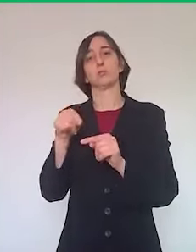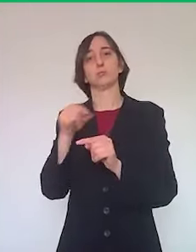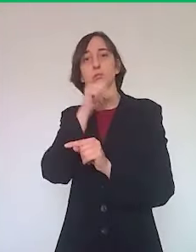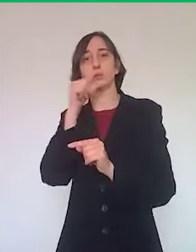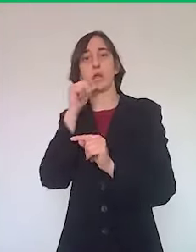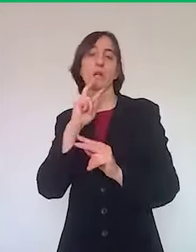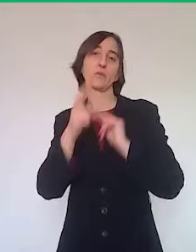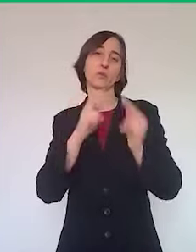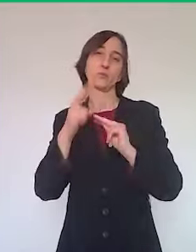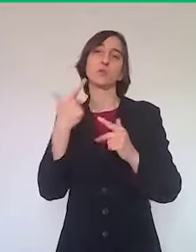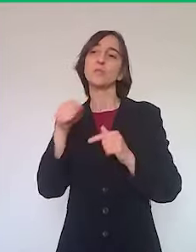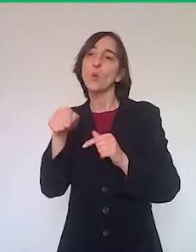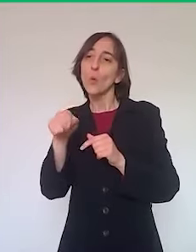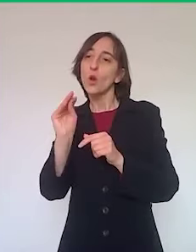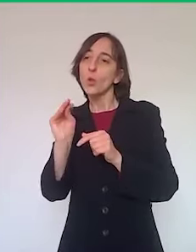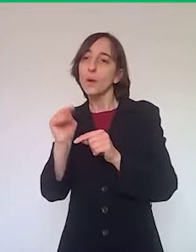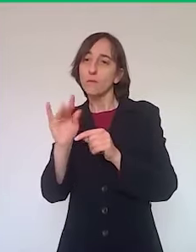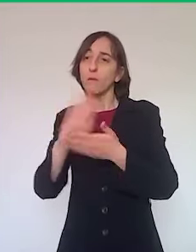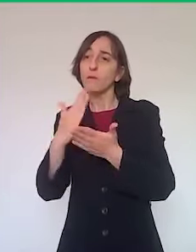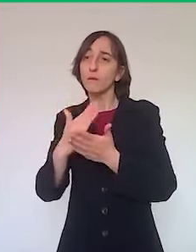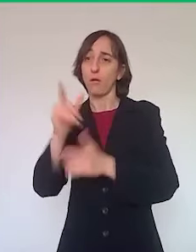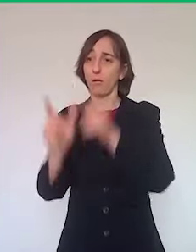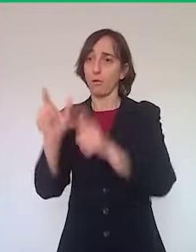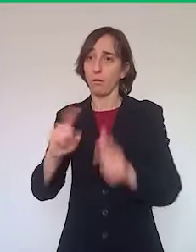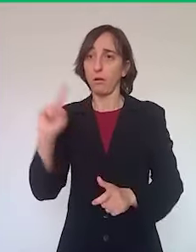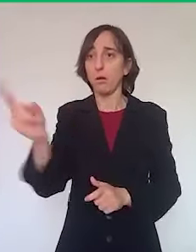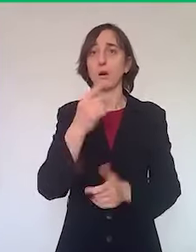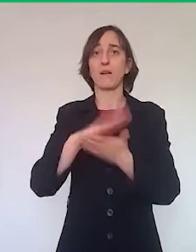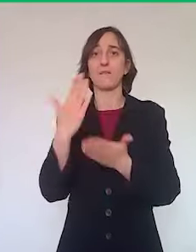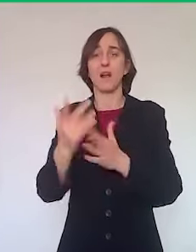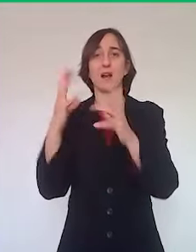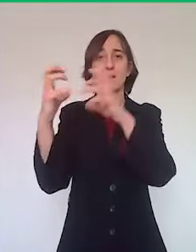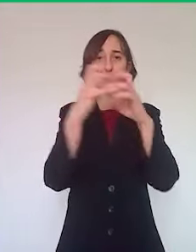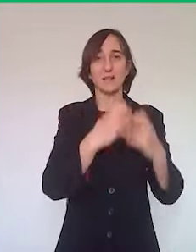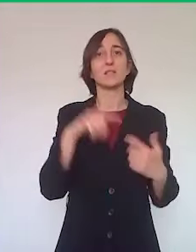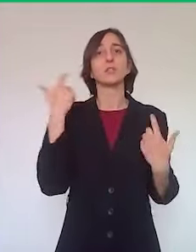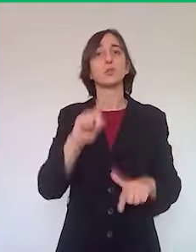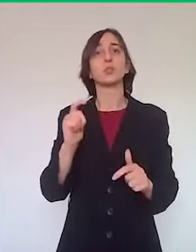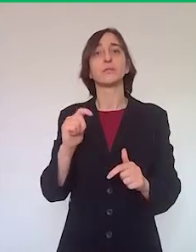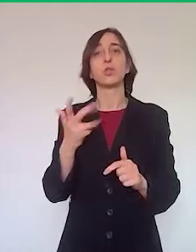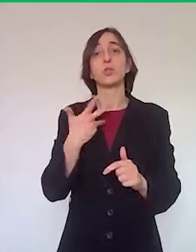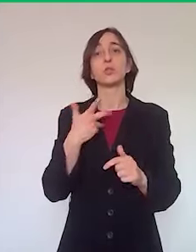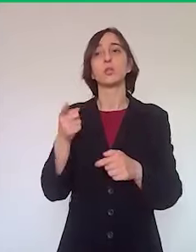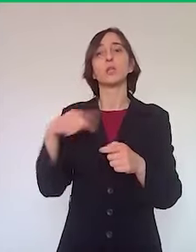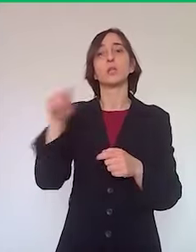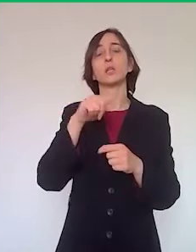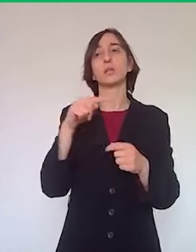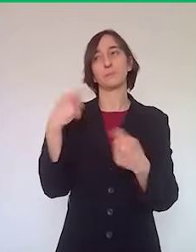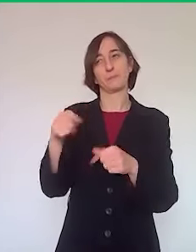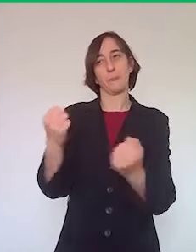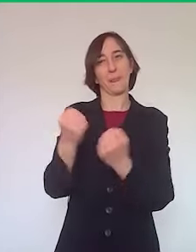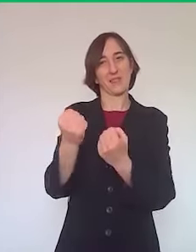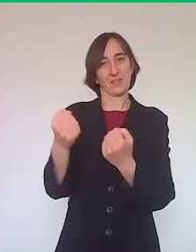centinaia di imprese, centinaia di professionisti, c'è un grande tema di liquidità per tutte queste attività che sono un genere